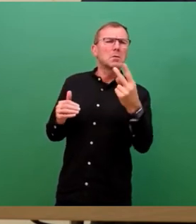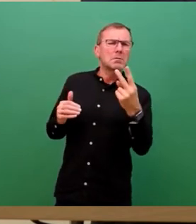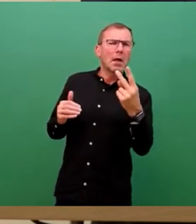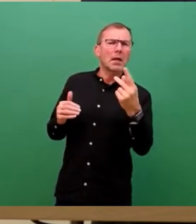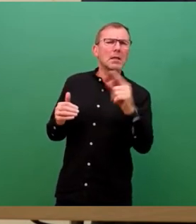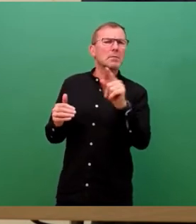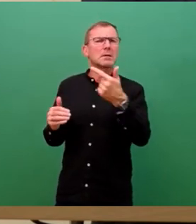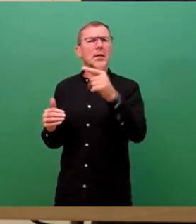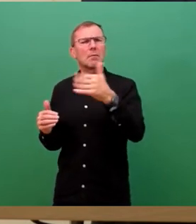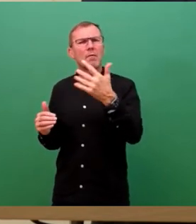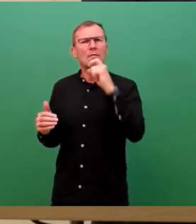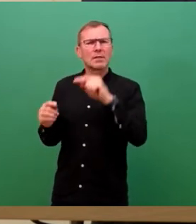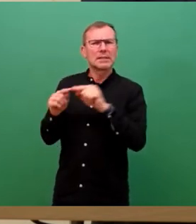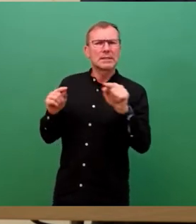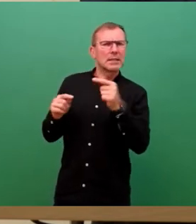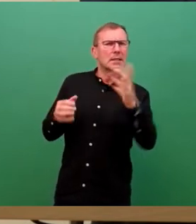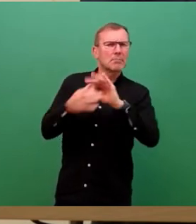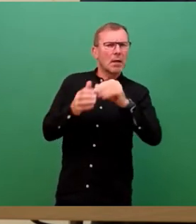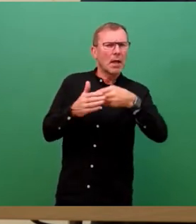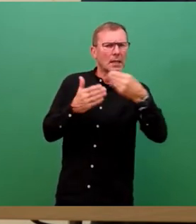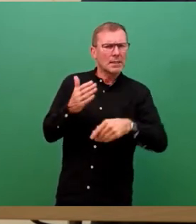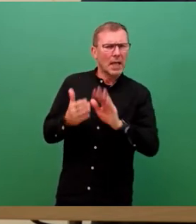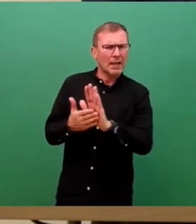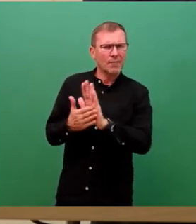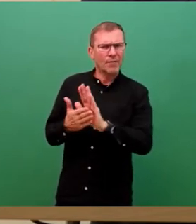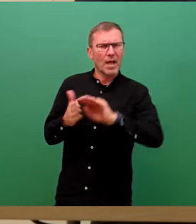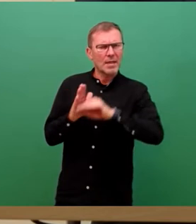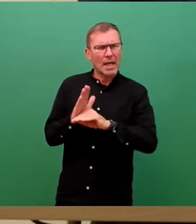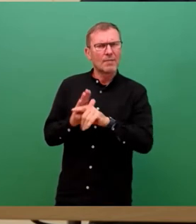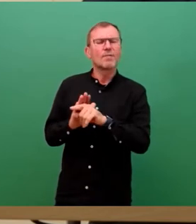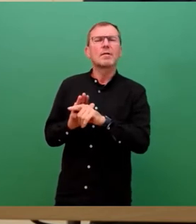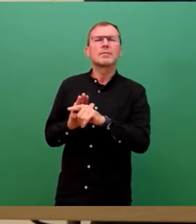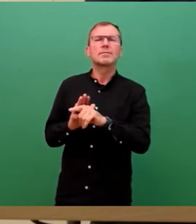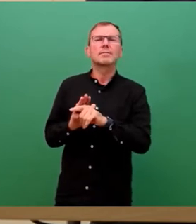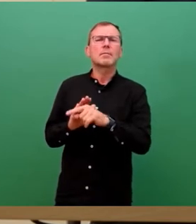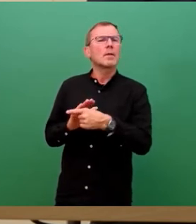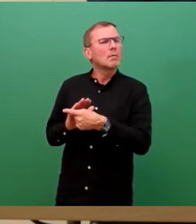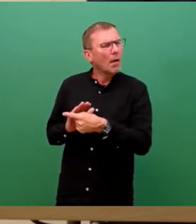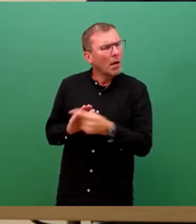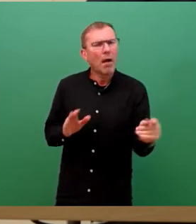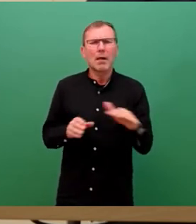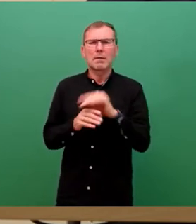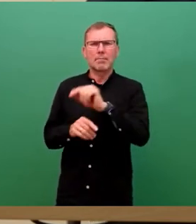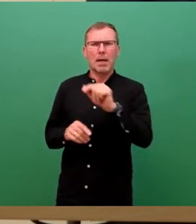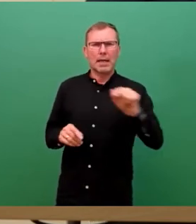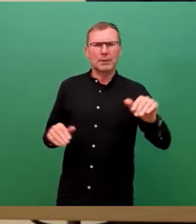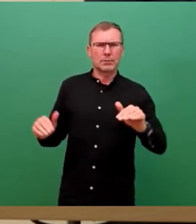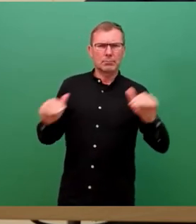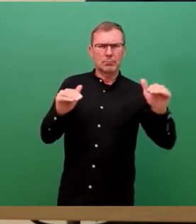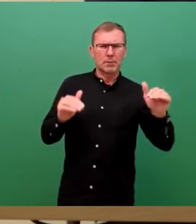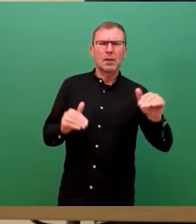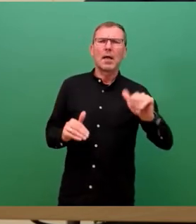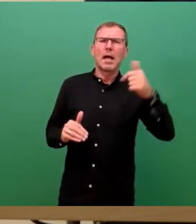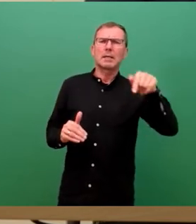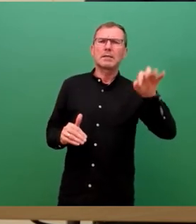,5 Cent pro Kilowattstunde in allen Produkten. Und zum 1.12.